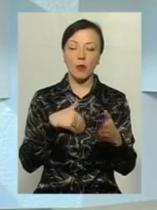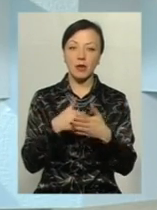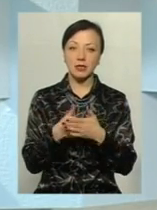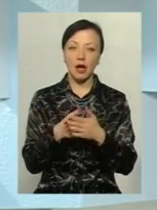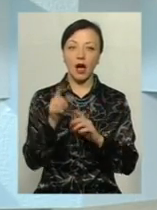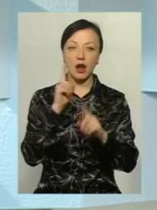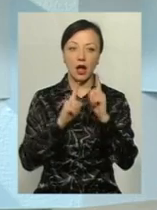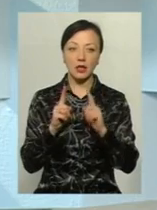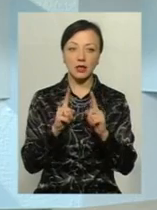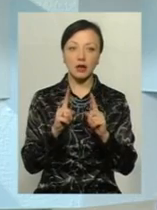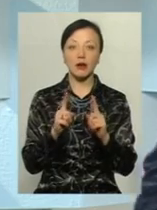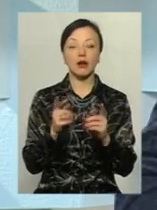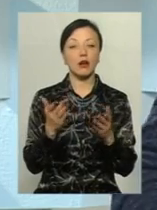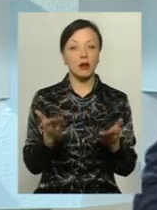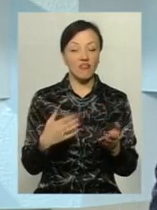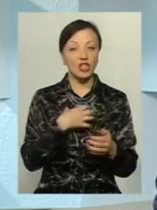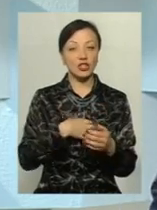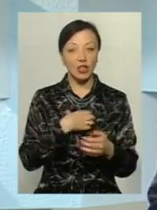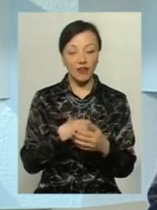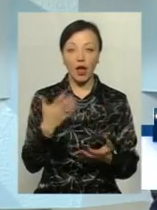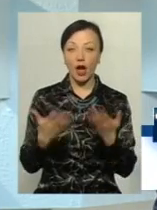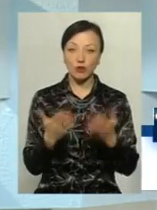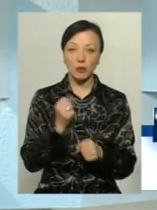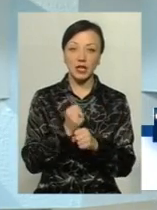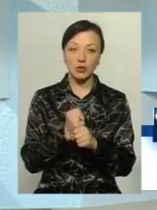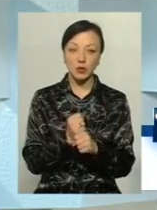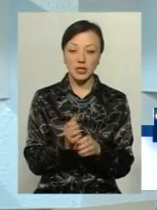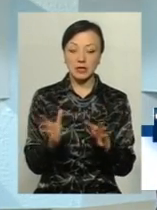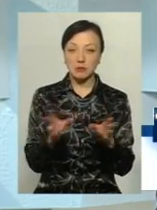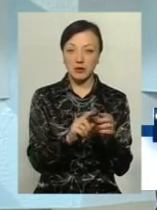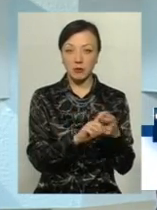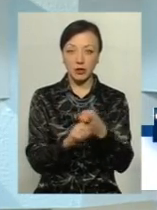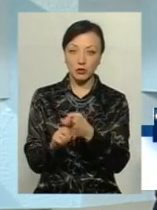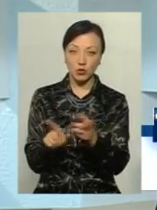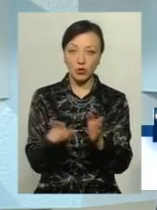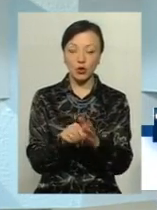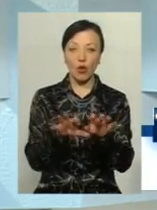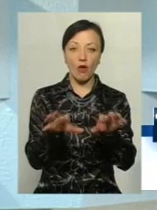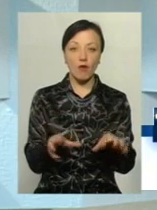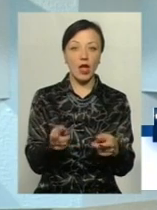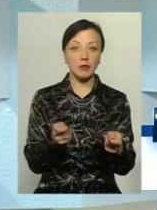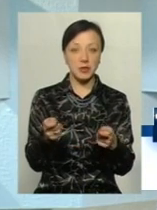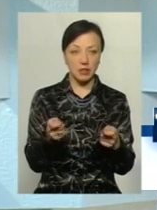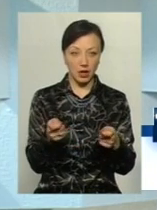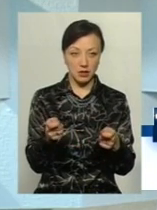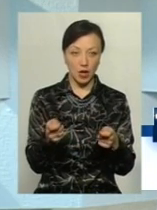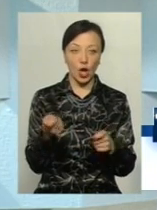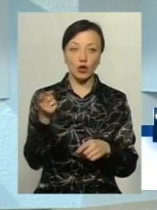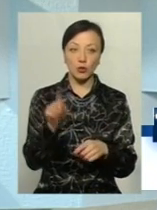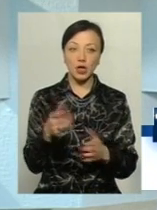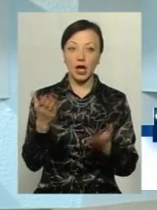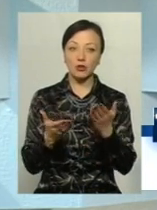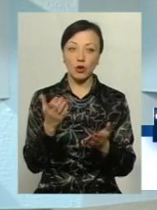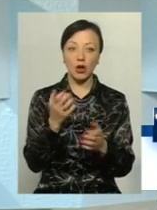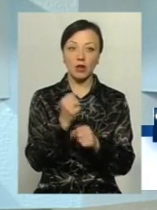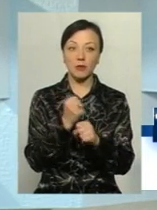чогось варта, якщо вона працює тісно, дійсно з головою адміністрації обласної. Тому що, якщо вона